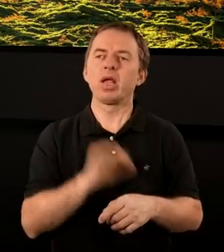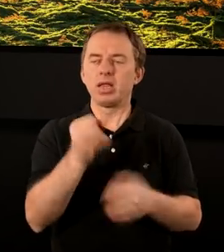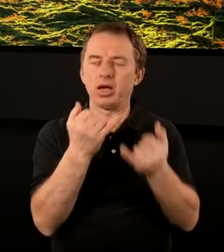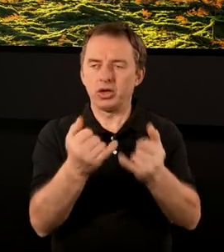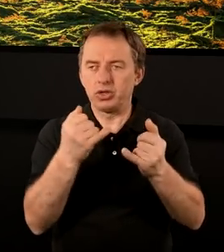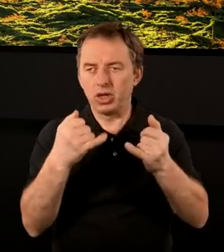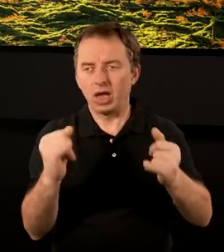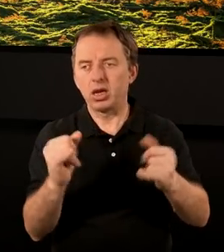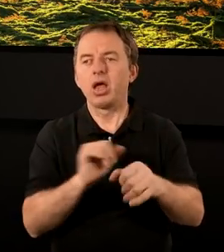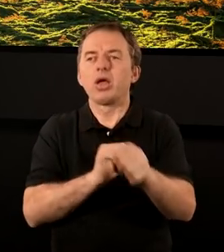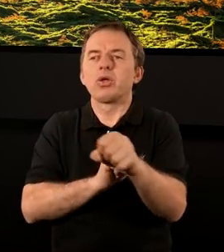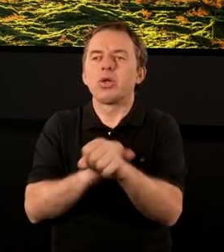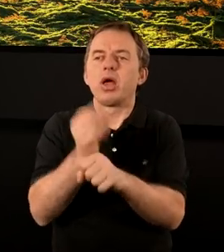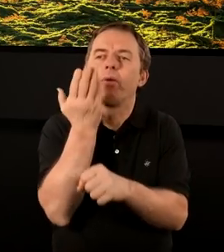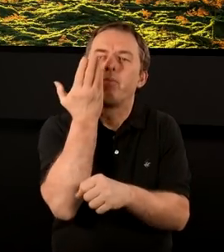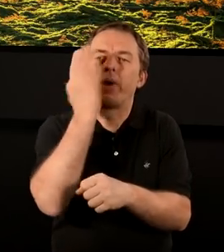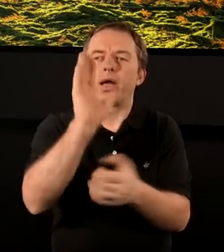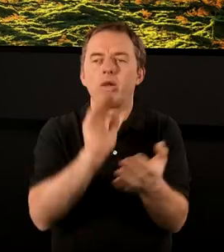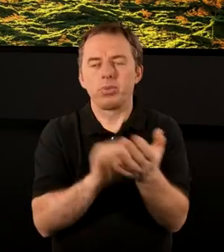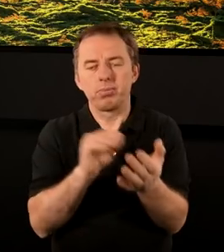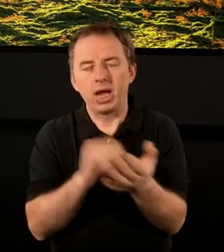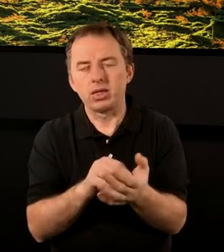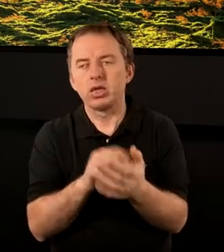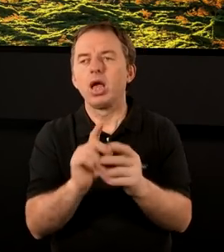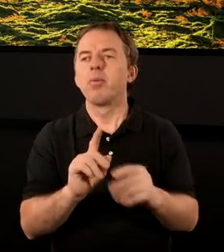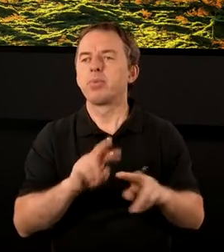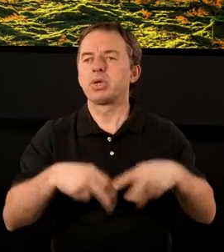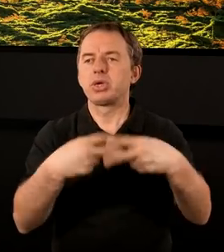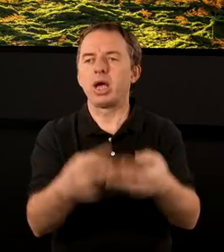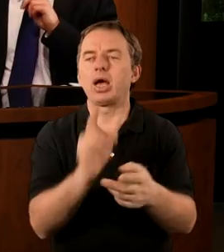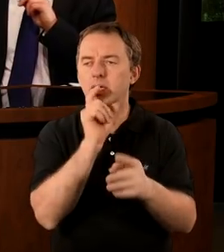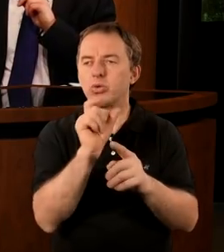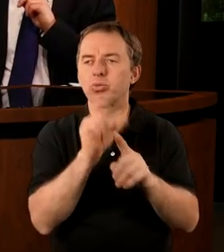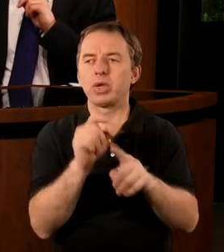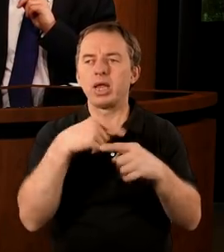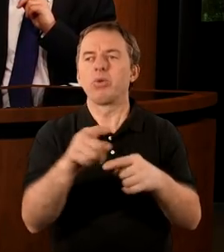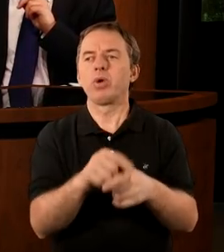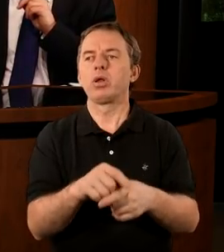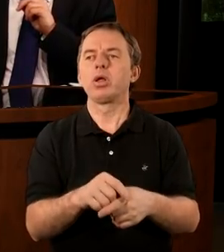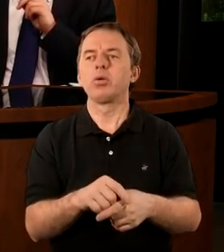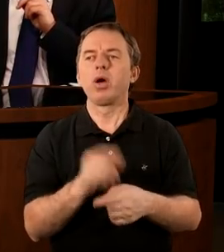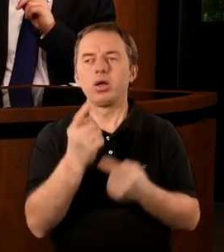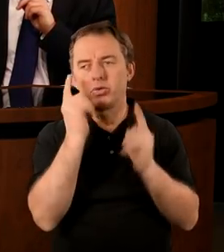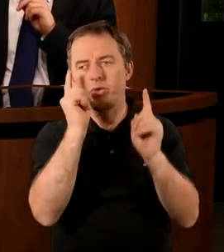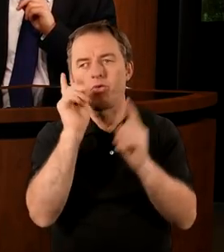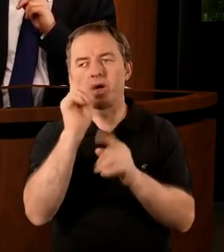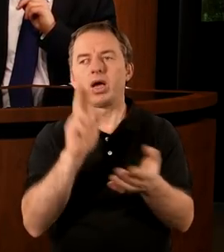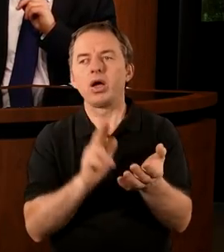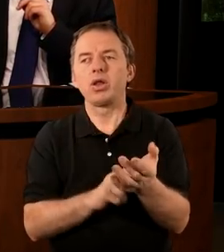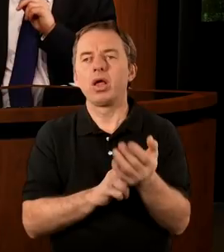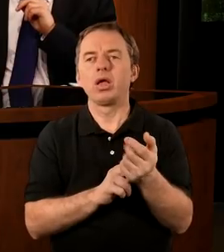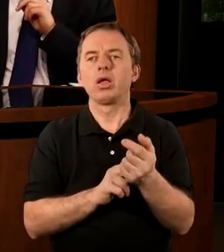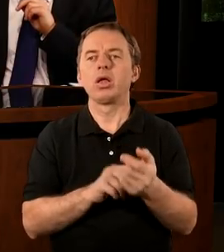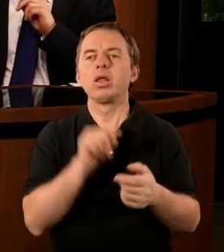Tak czy inaczej, to jest bardzo praktyczne przesłanie. I może zwróćmy uwagę na